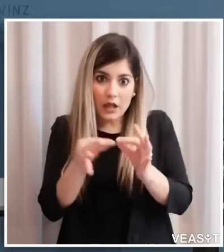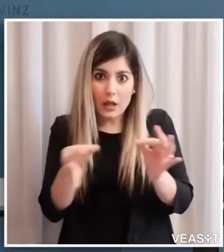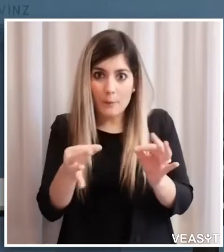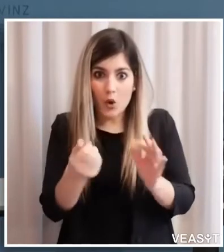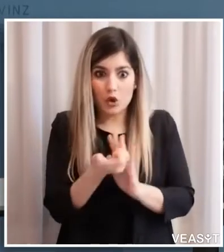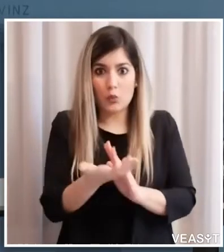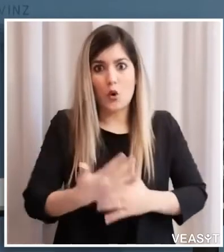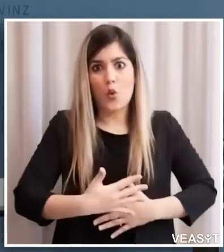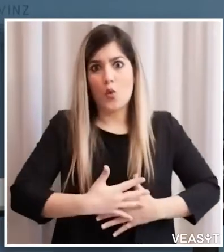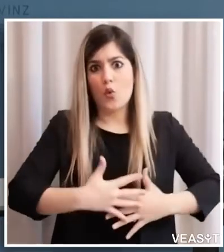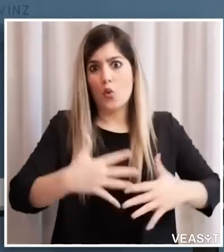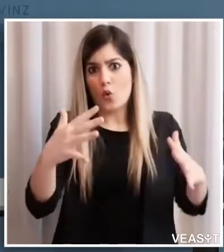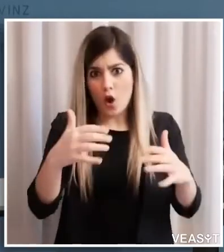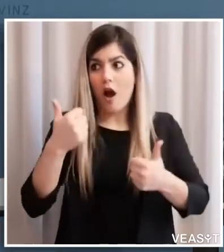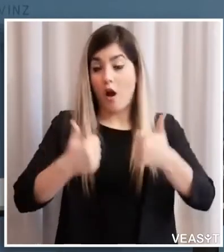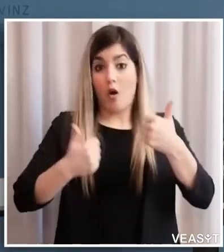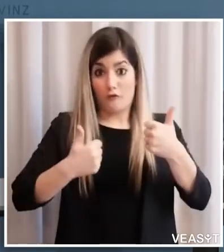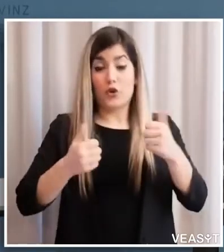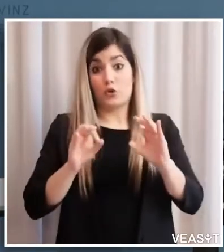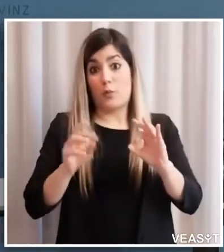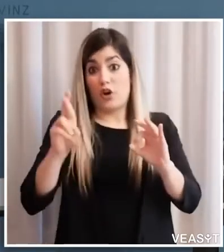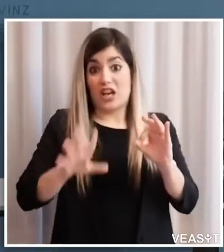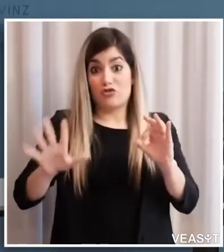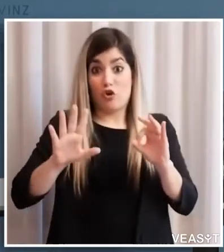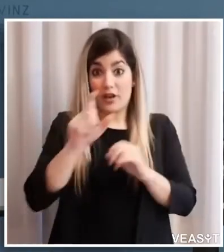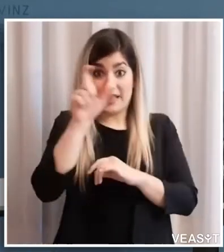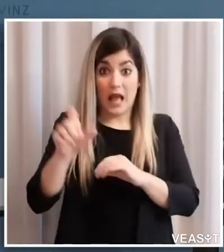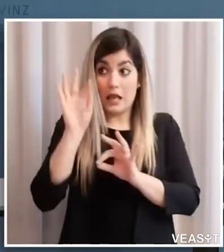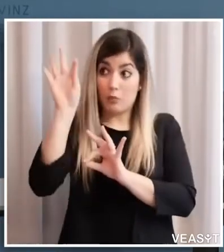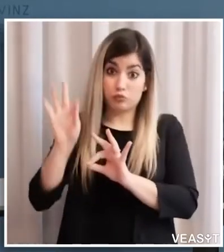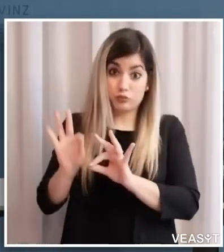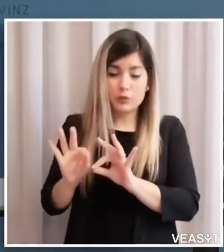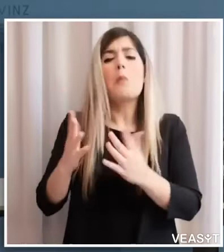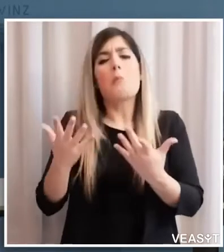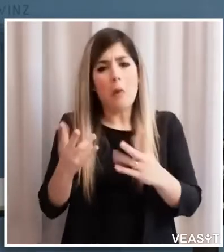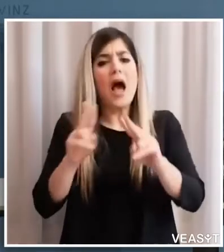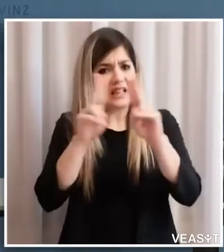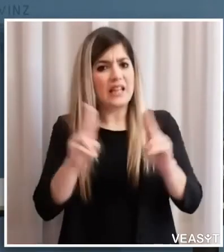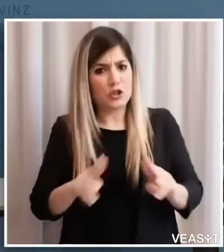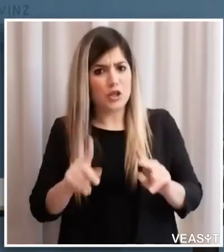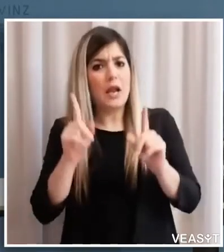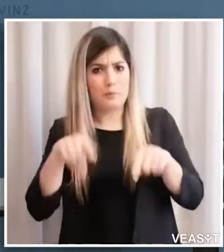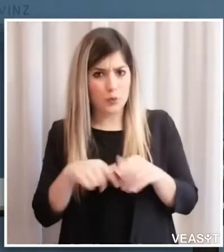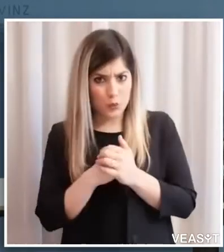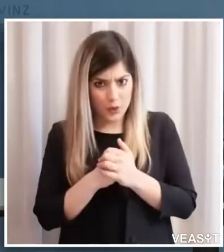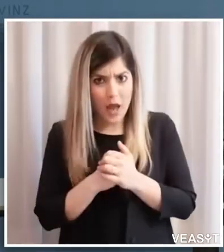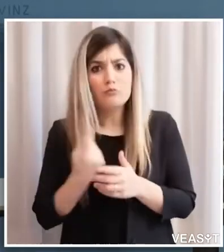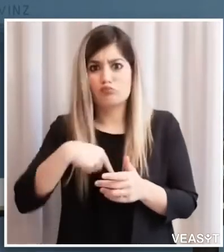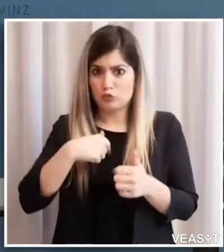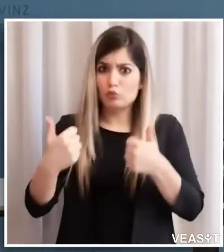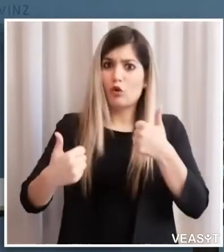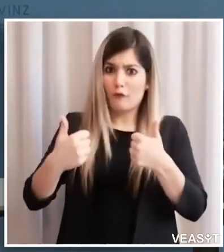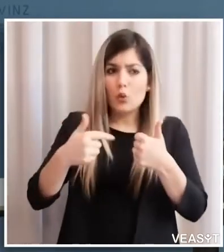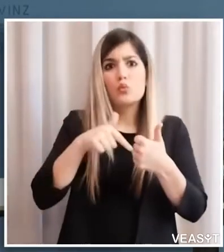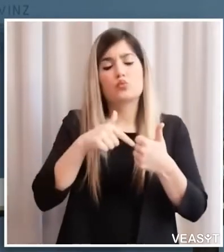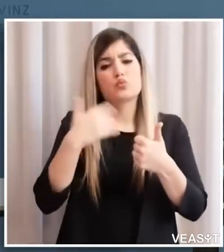anche confrontando questi dati con le altre regioni in Italia ma anche a livello internazionale. Stiamo